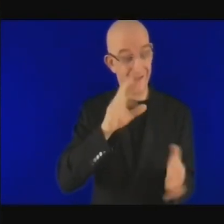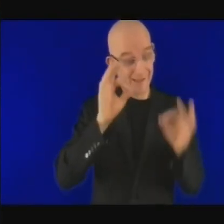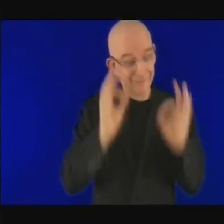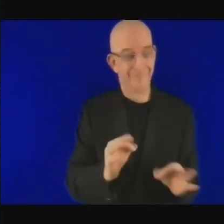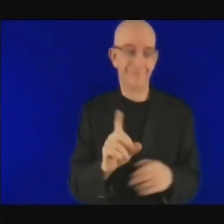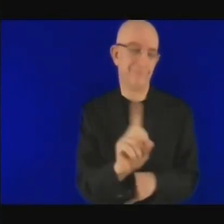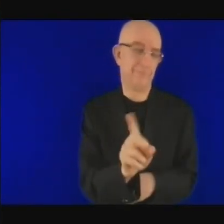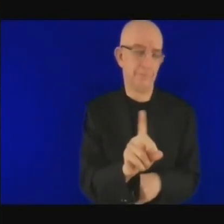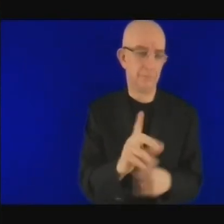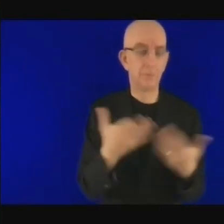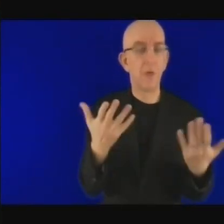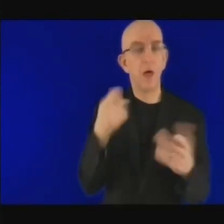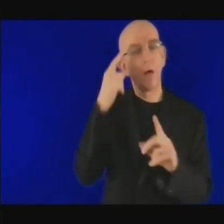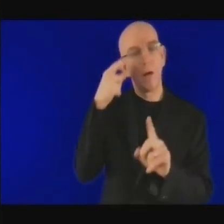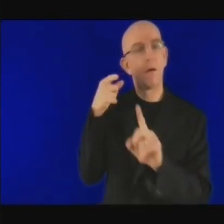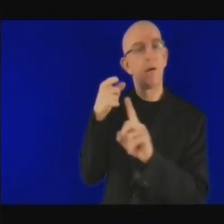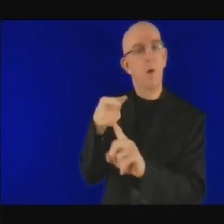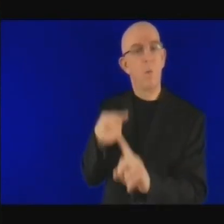j'ai besoin d'un visa pour y aller,